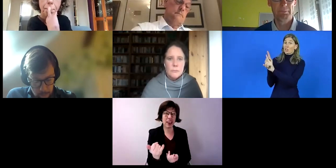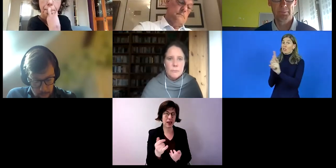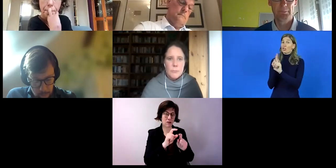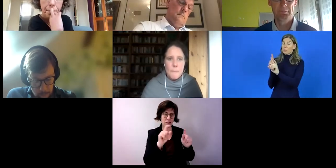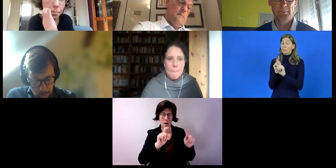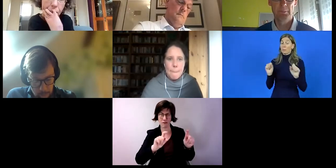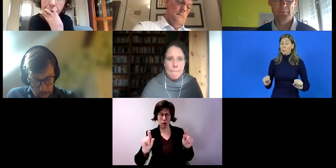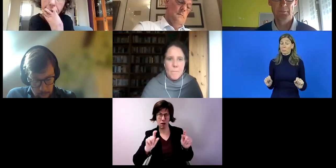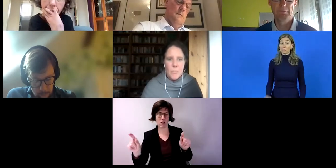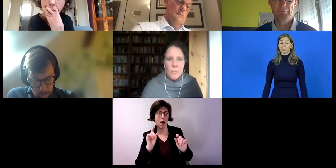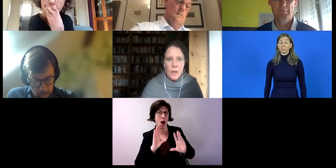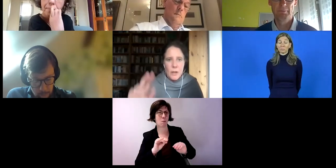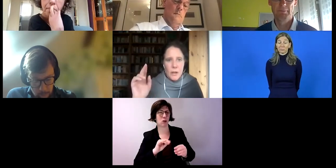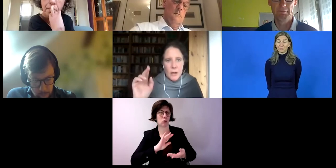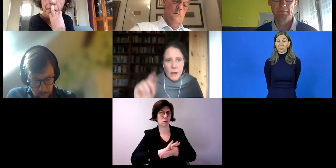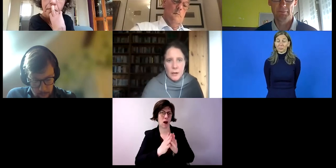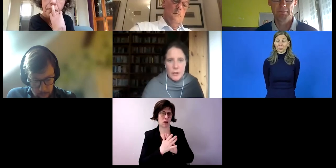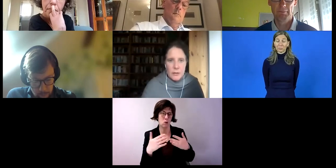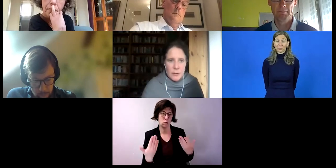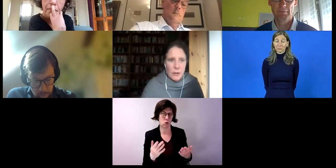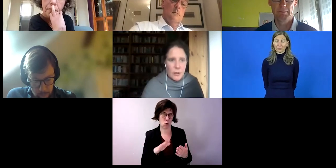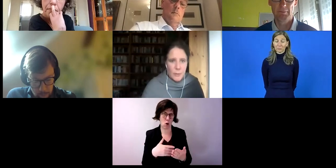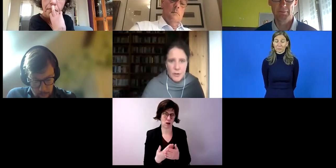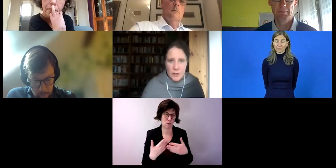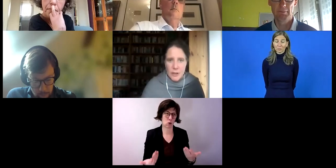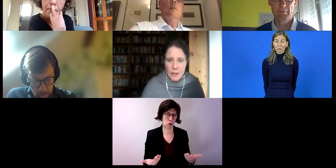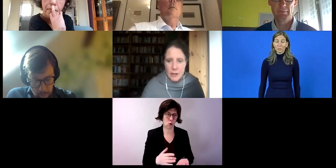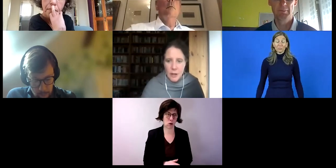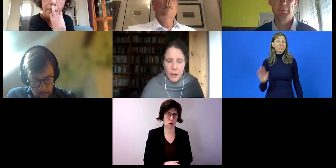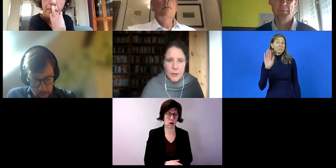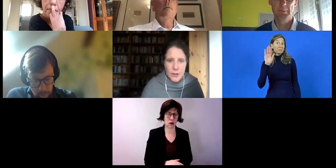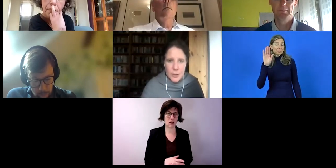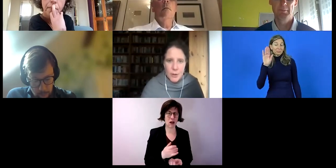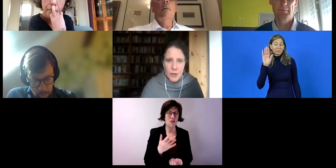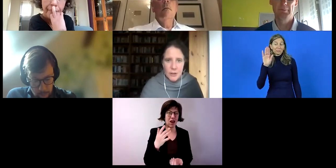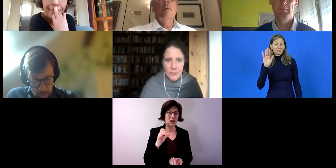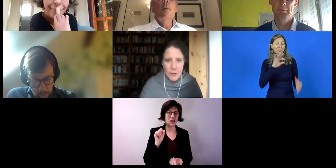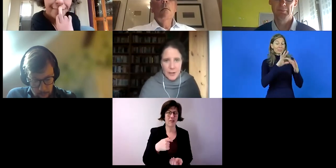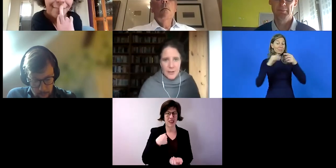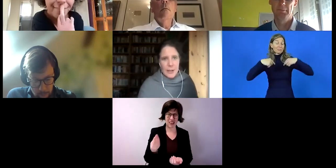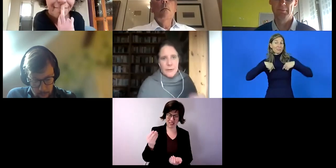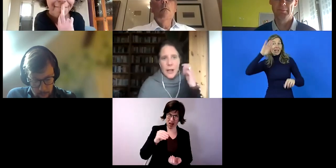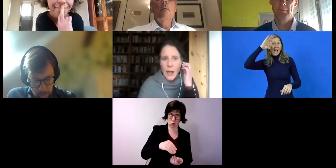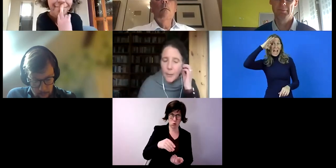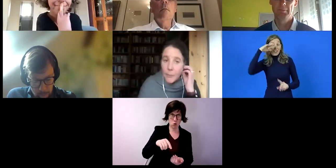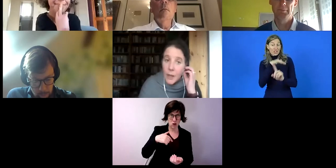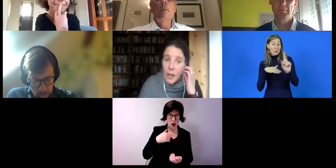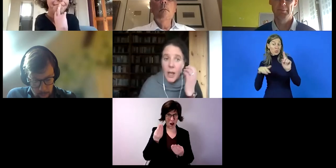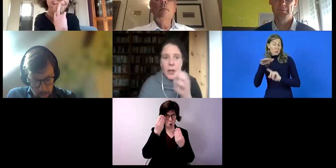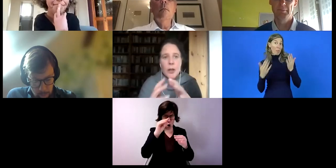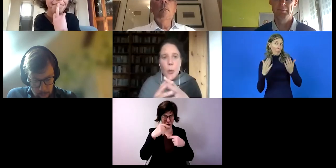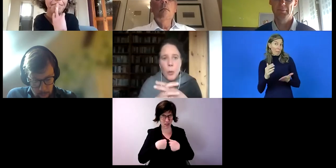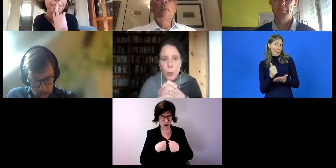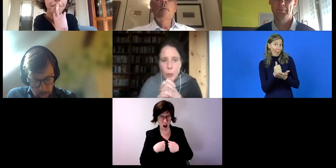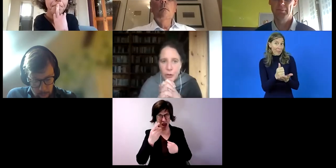nutzt auch solche Art von Praktikaangeboten. Ja, vielleicht kann ich das noch mal kurz kommentieren